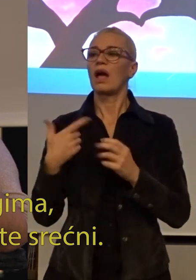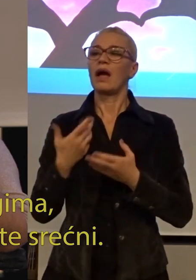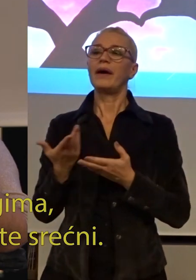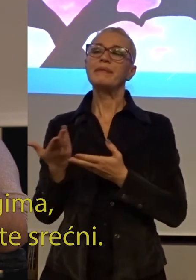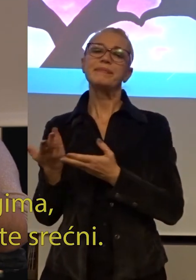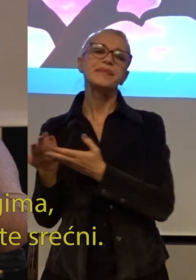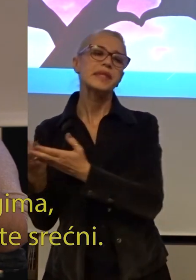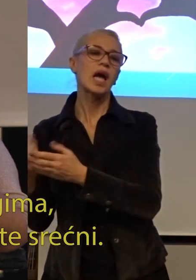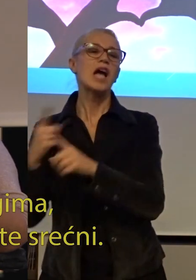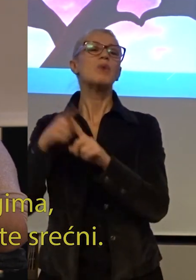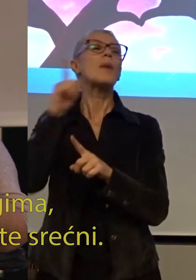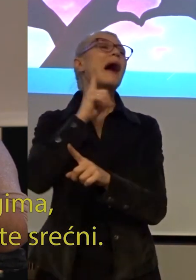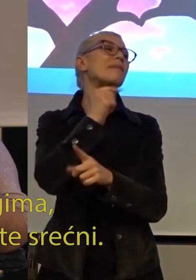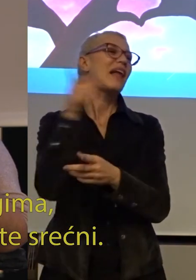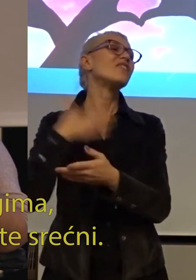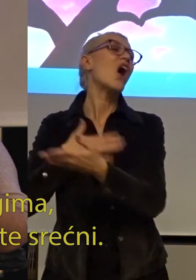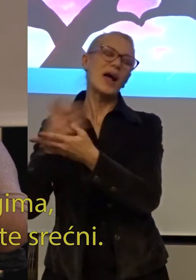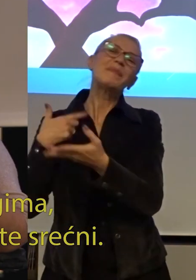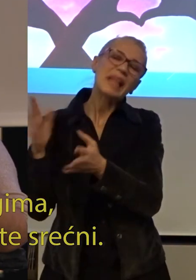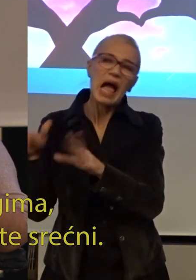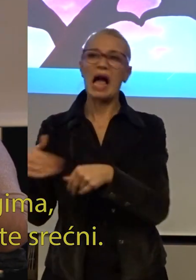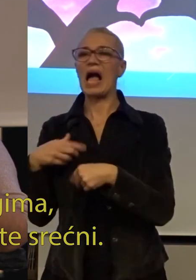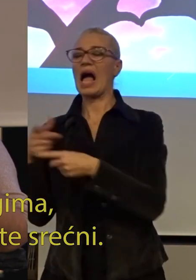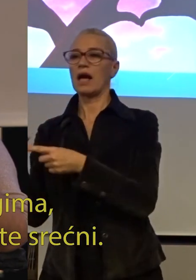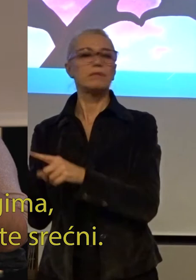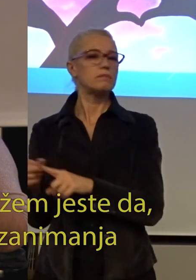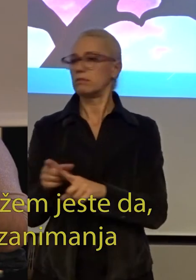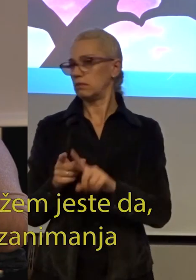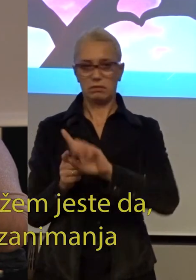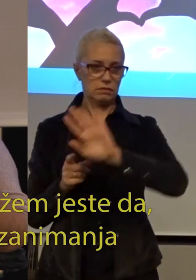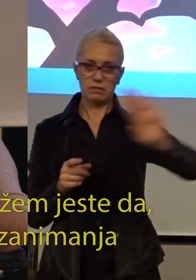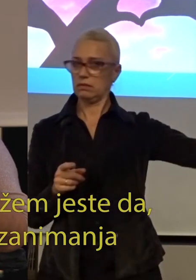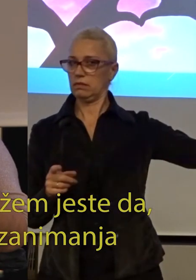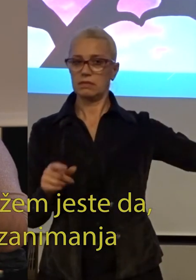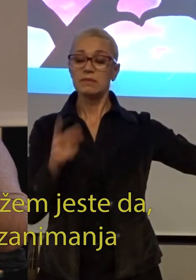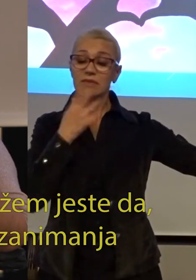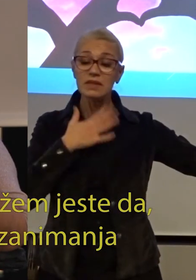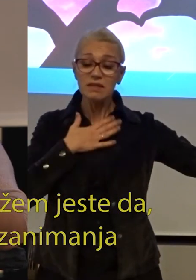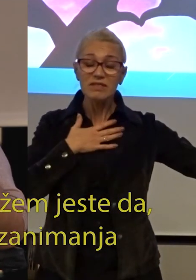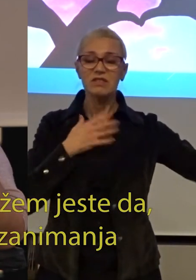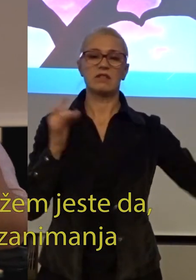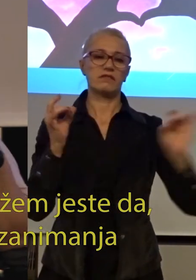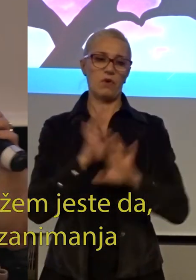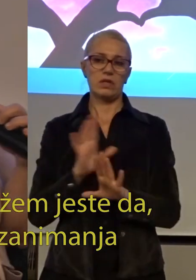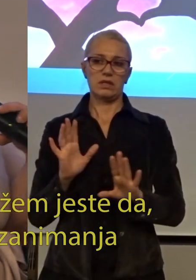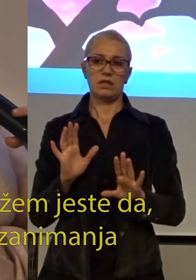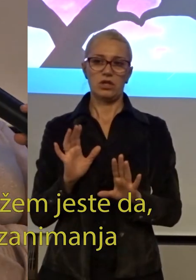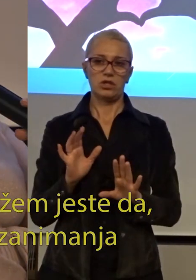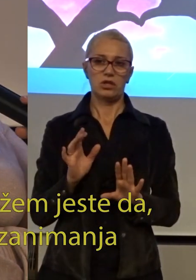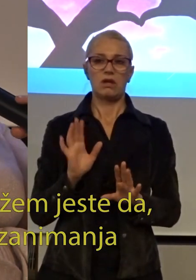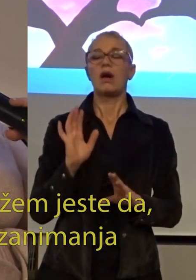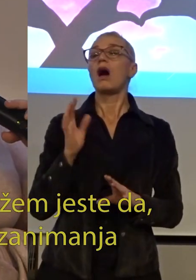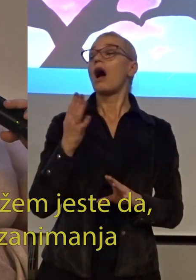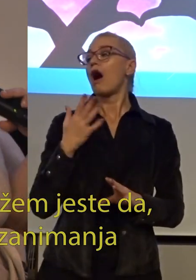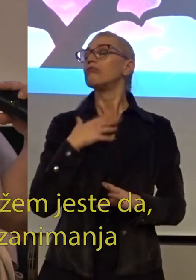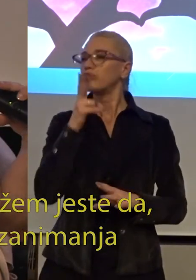drugima, već trudite se da budete srećni. Ono što bi još htjela da tako kažem